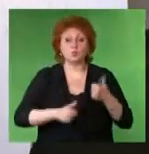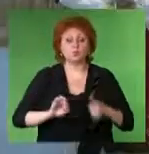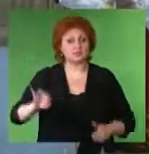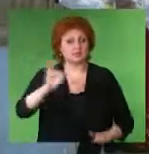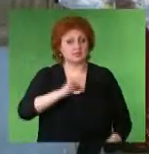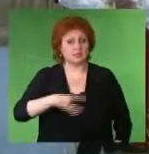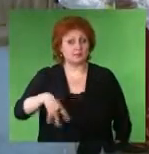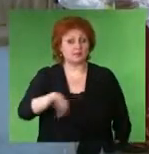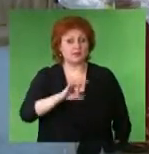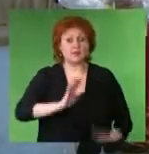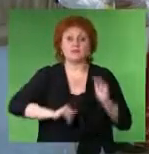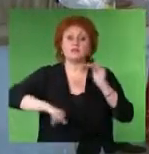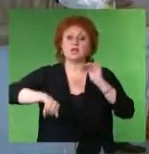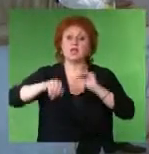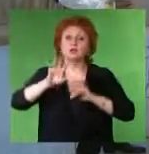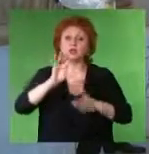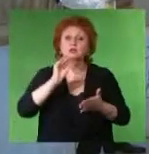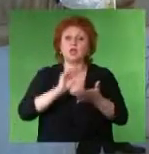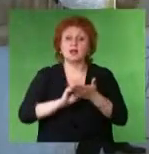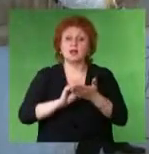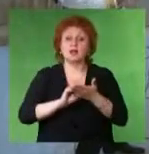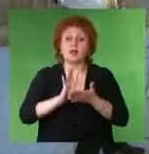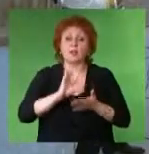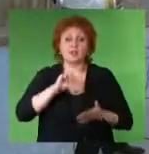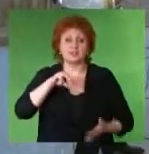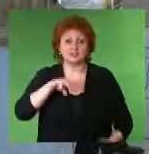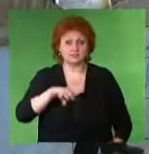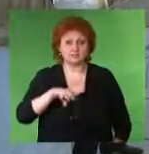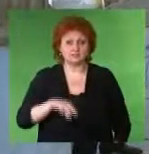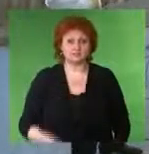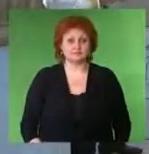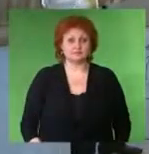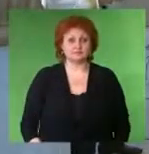Обиленского района на лучший логотип для акции «Семеноблаги»